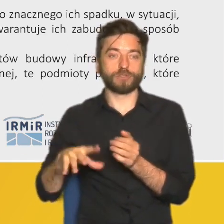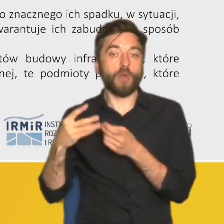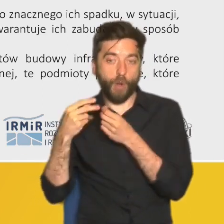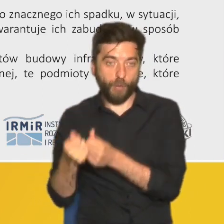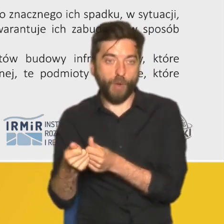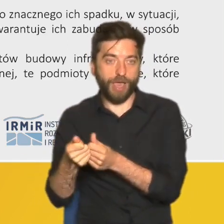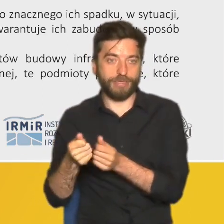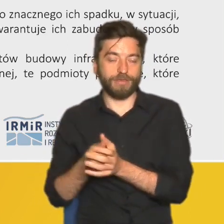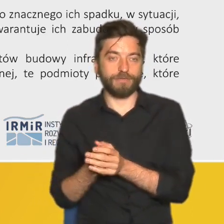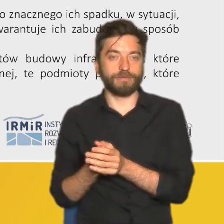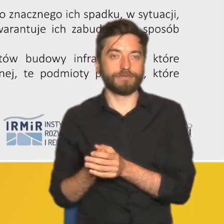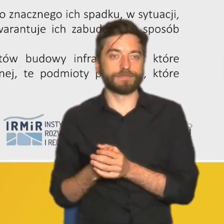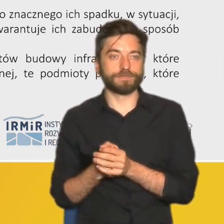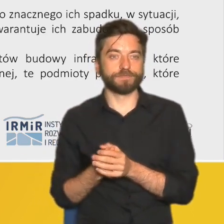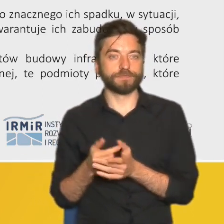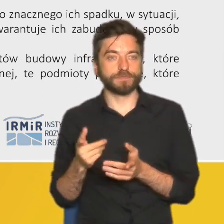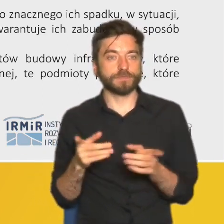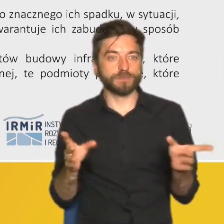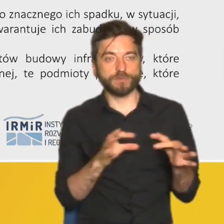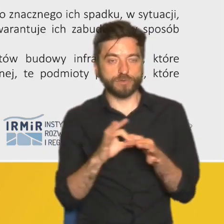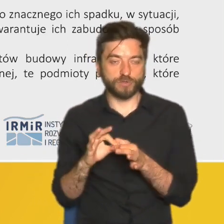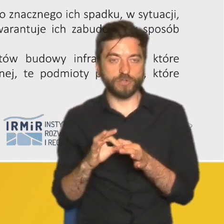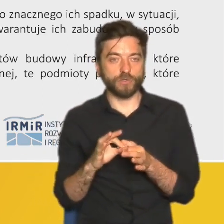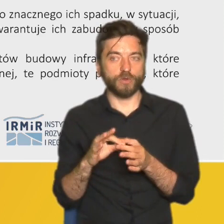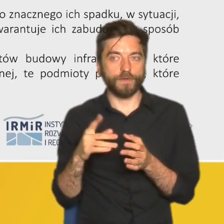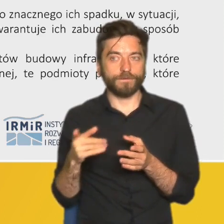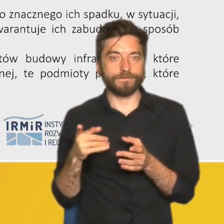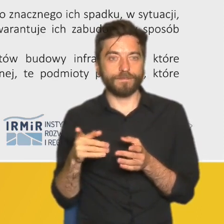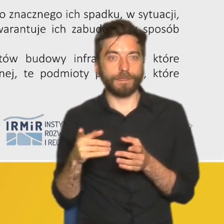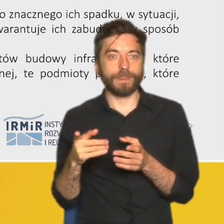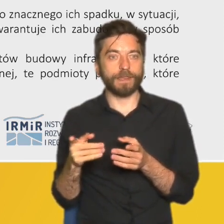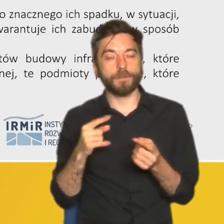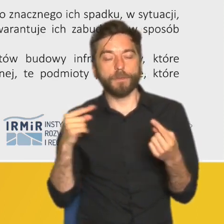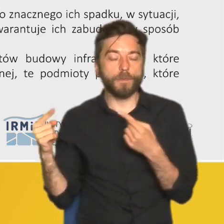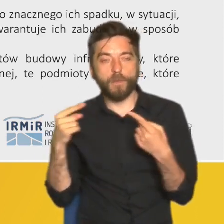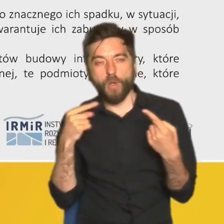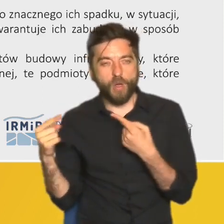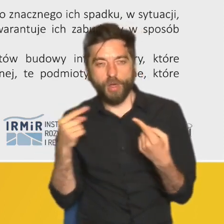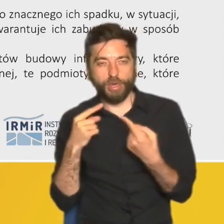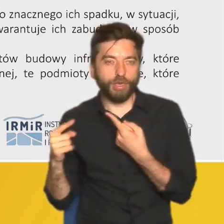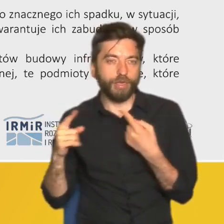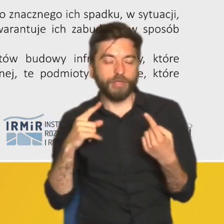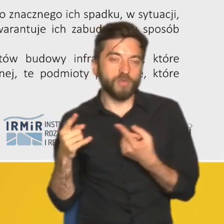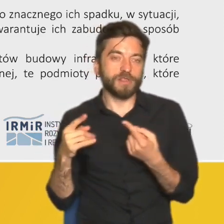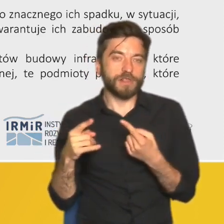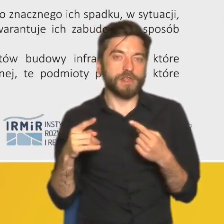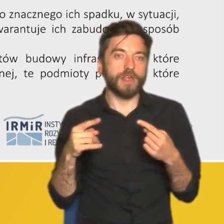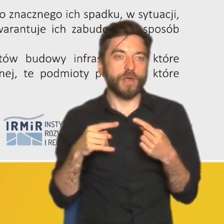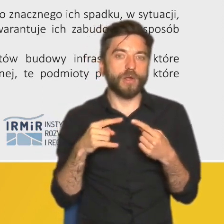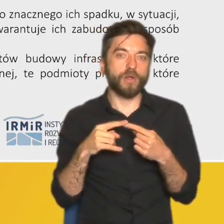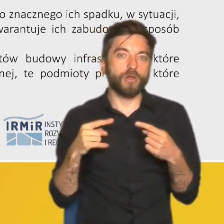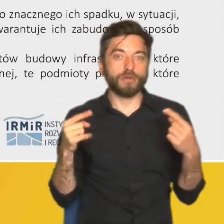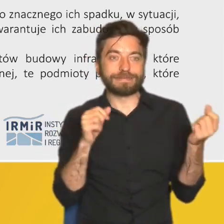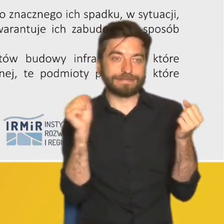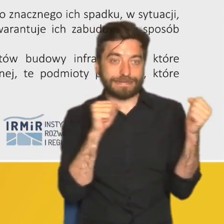o której mówiłem wcześniej a mianowicie byłby związany z koniecznością dogadania się w określonej społeczności lokalnej odnośnie